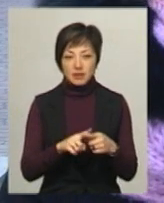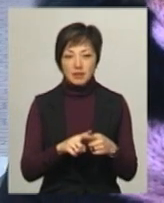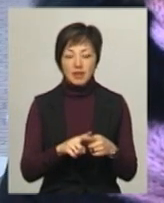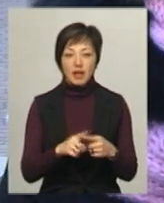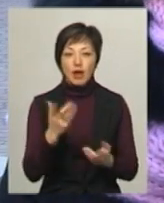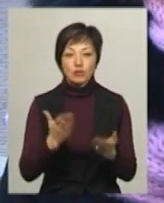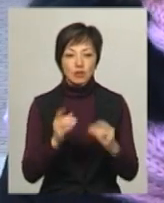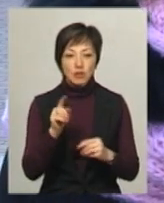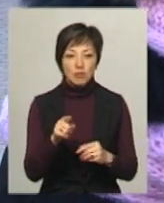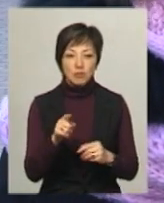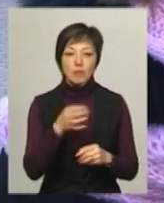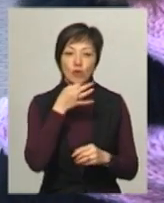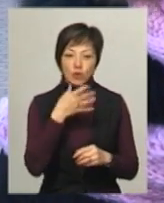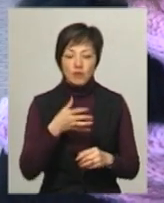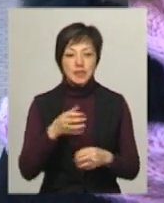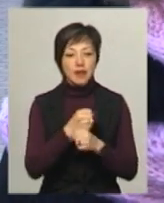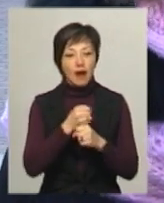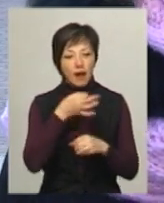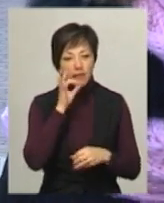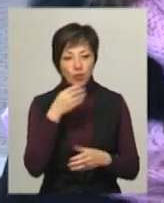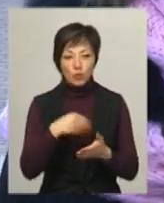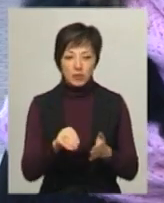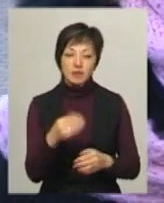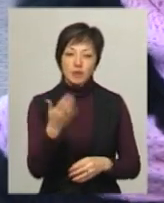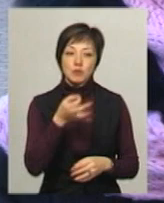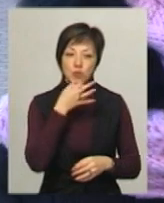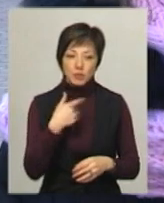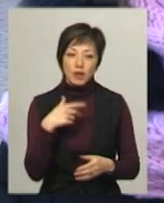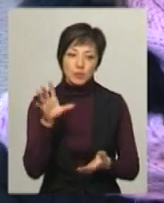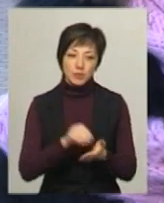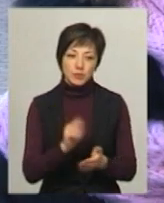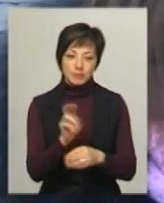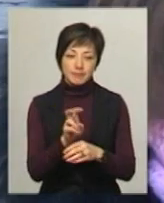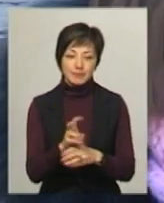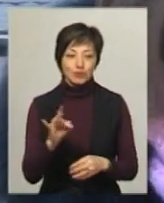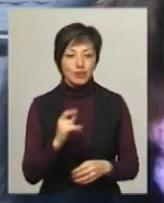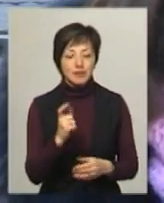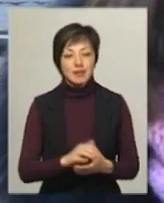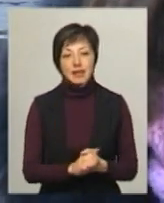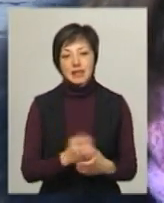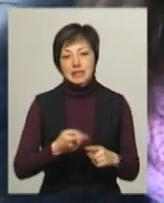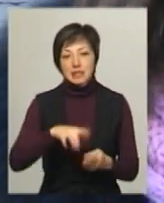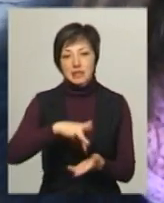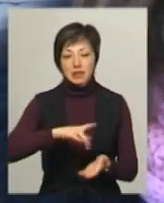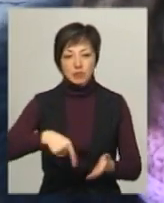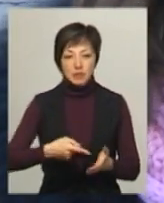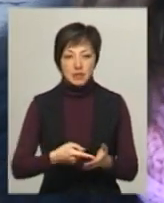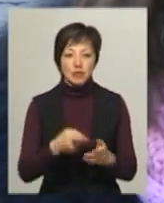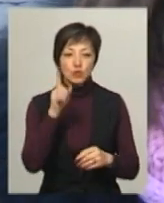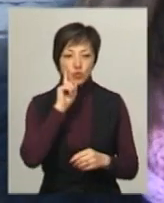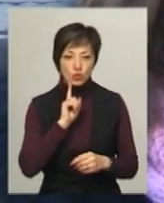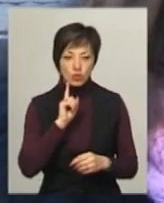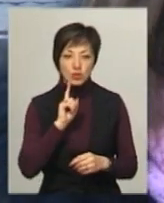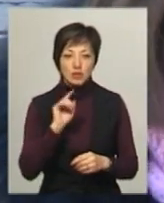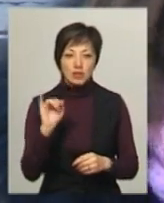Ну, і зразі, якщо вам подобається кава, якщо ви купили, вам сподобалося, то я тоді прохожу туди ще раз. Переважно це в центрі міста, так як це і зручно.